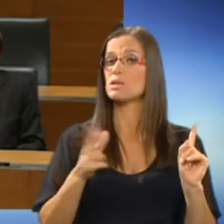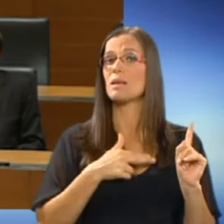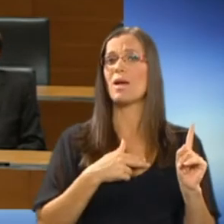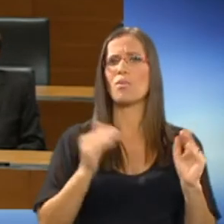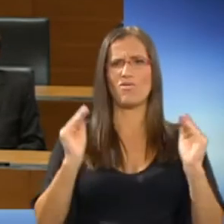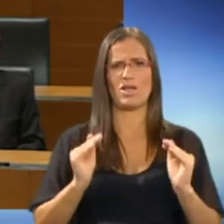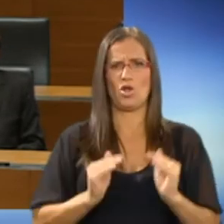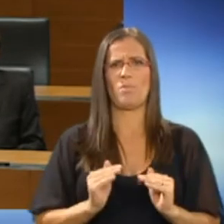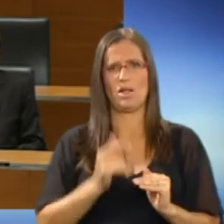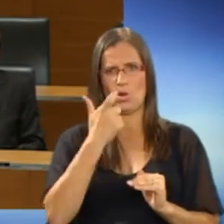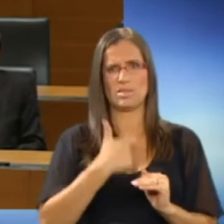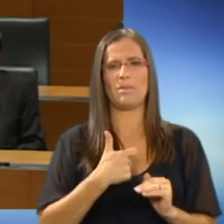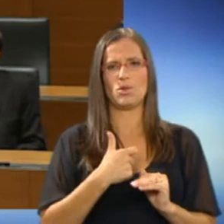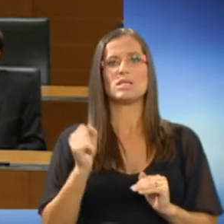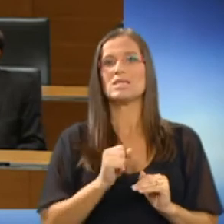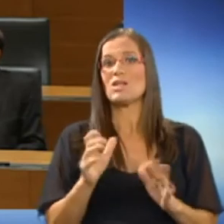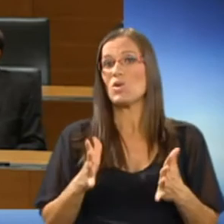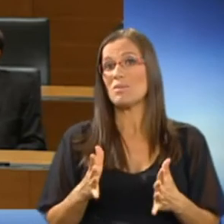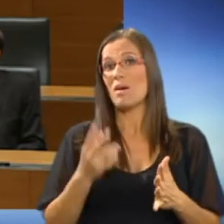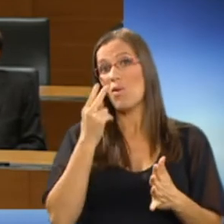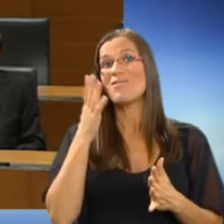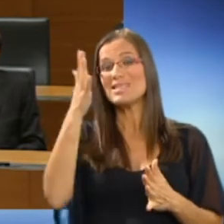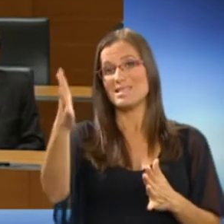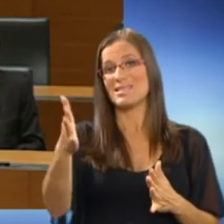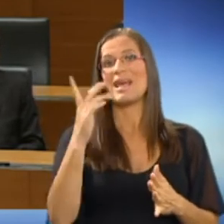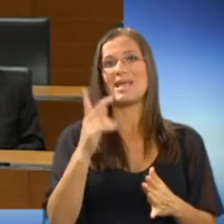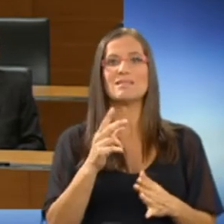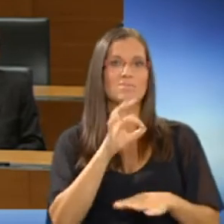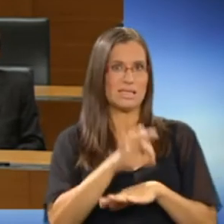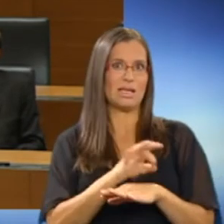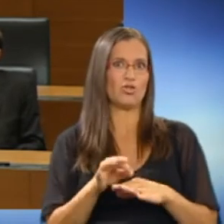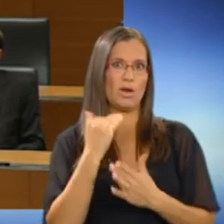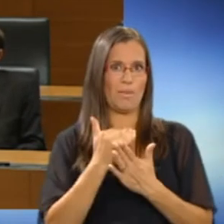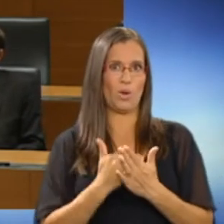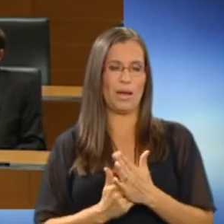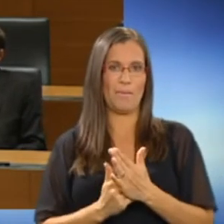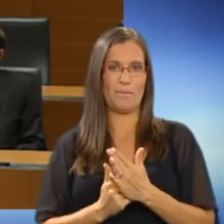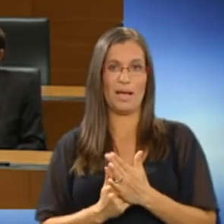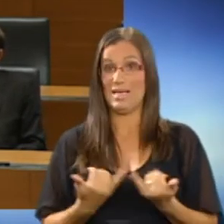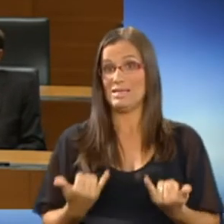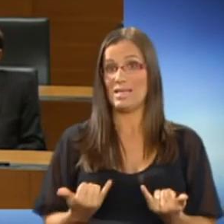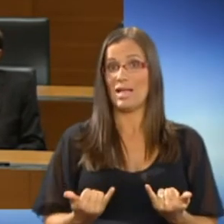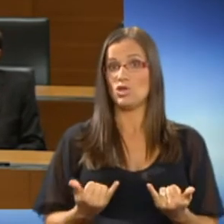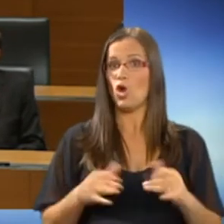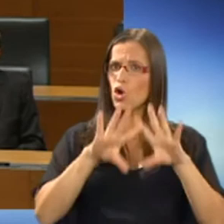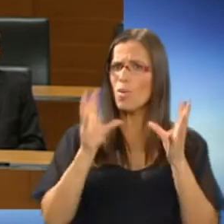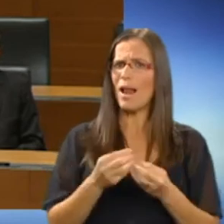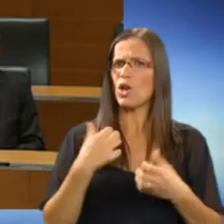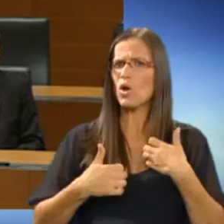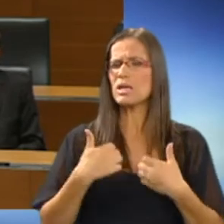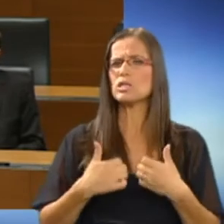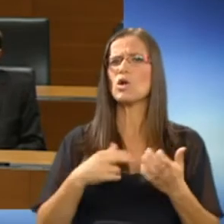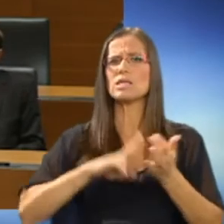imamo vse manj osebnosti, zato nimamo vizije in nimamo strateškega programa. Sedanjo globalno krizo